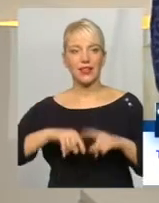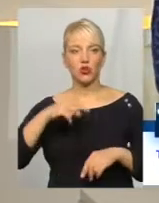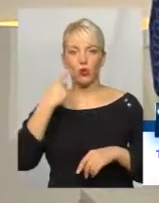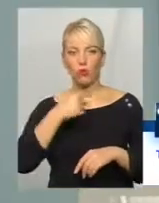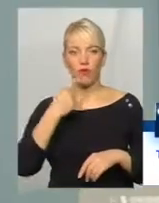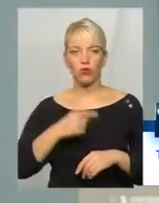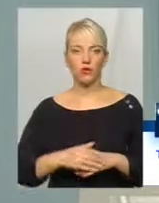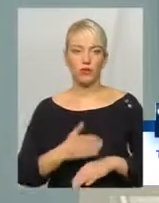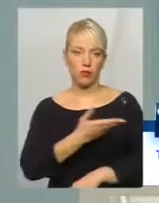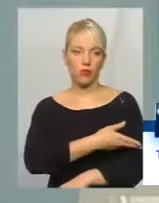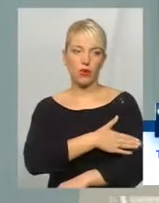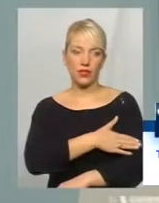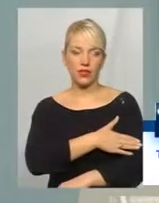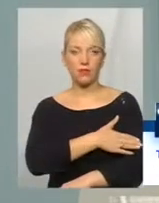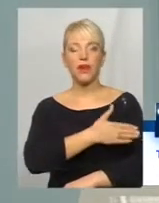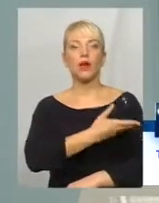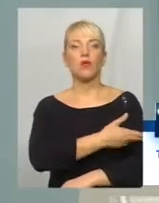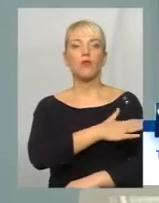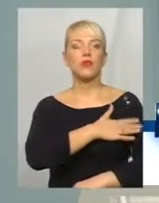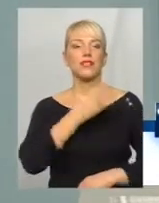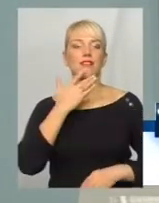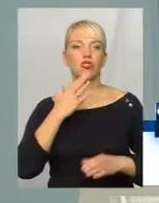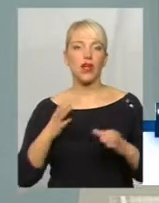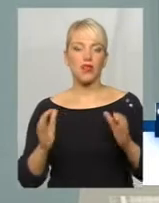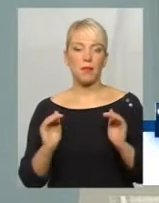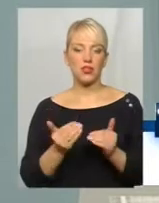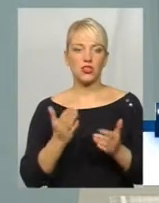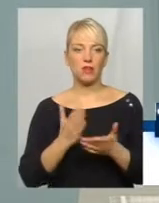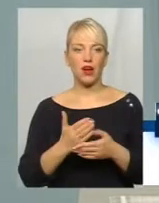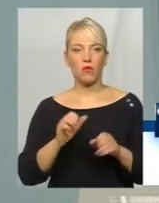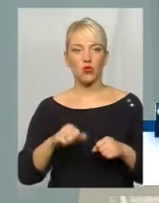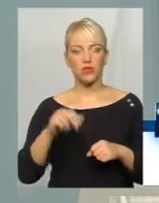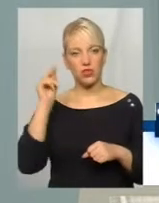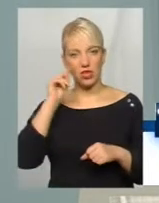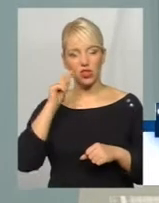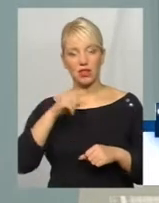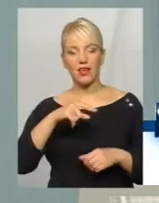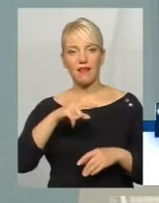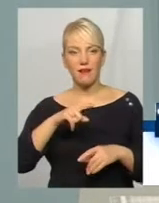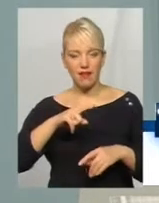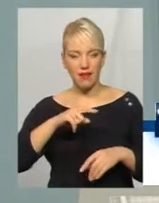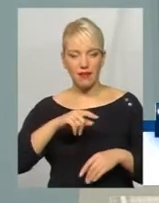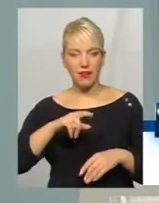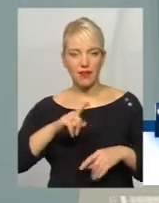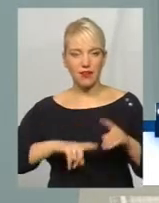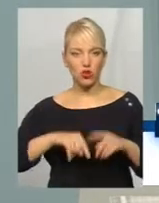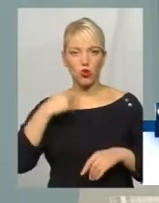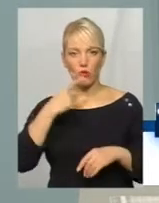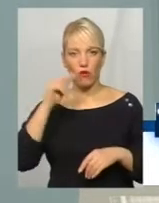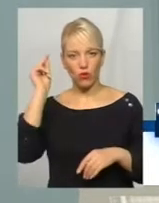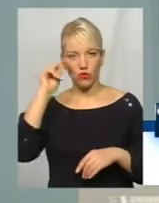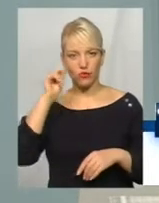етнічно? Польська. Меншина національна також має можливість навчатися і рідною мовою, і вивчати цю мову.